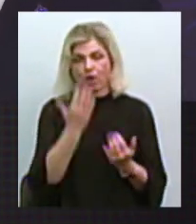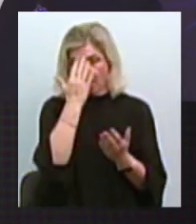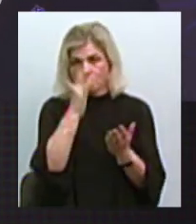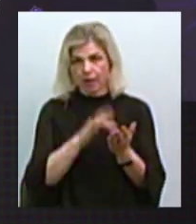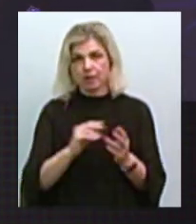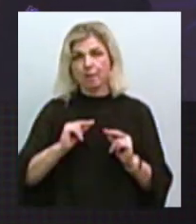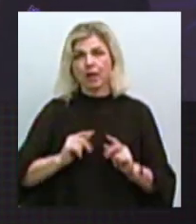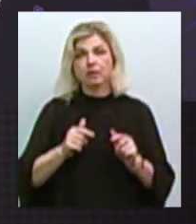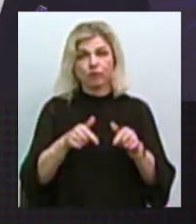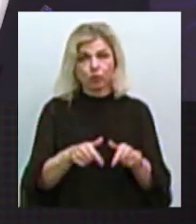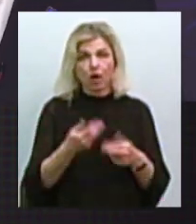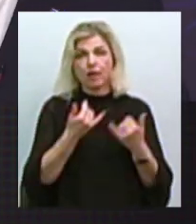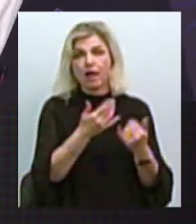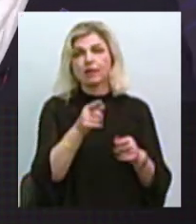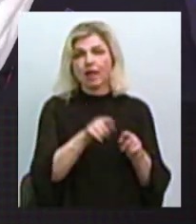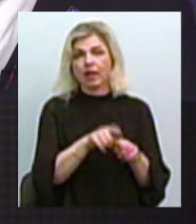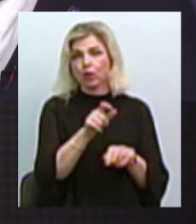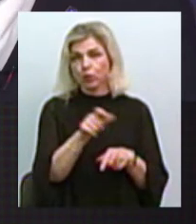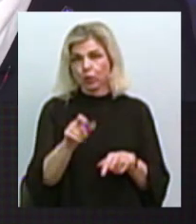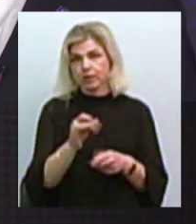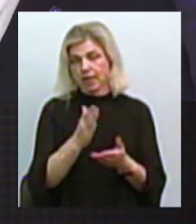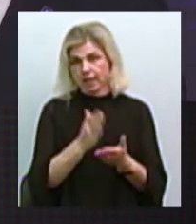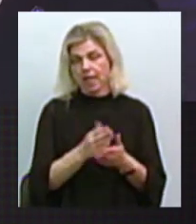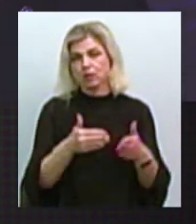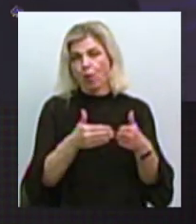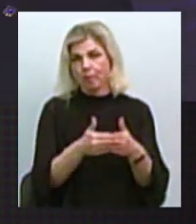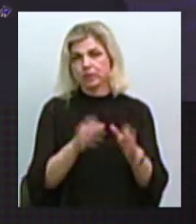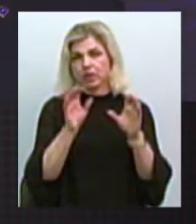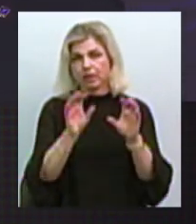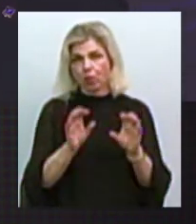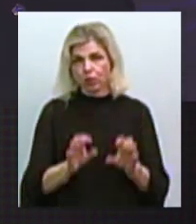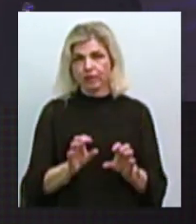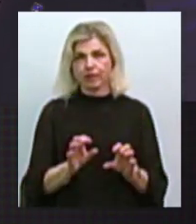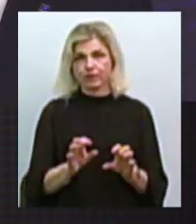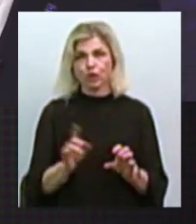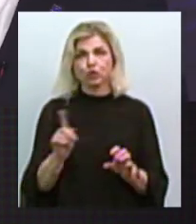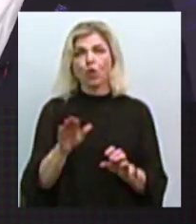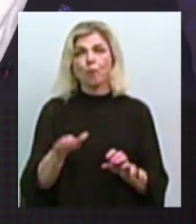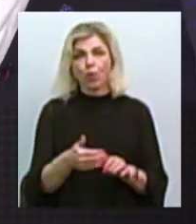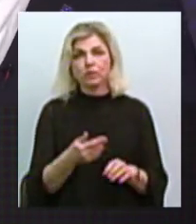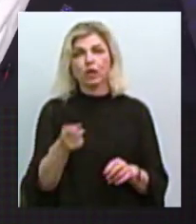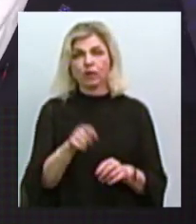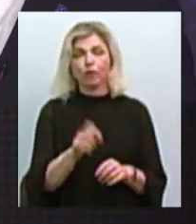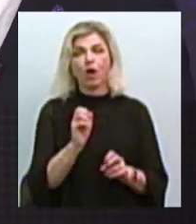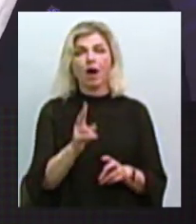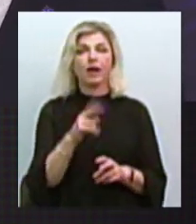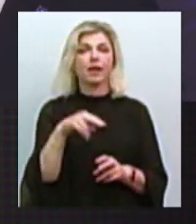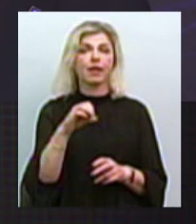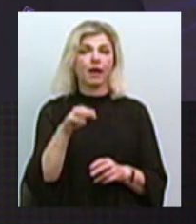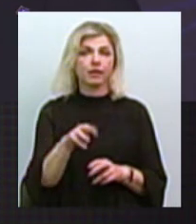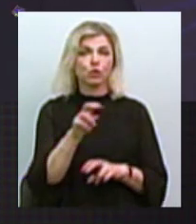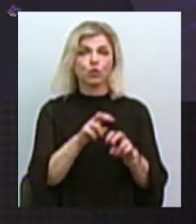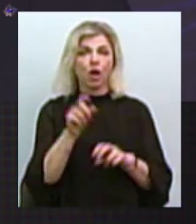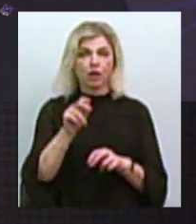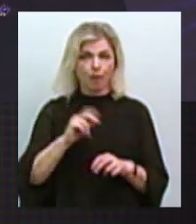працевлаштовуватись, то для таких наших клієнтів і існує обмеження діючого законодавства, що після того, якщо клієнт наш, шукач роботи,